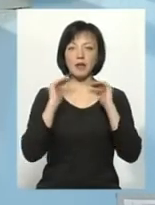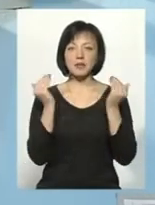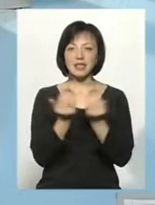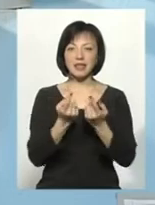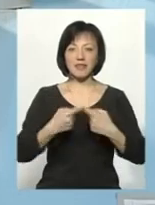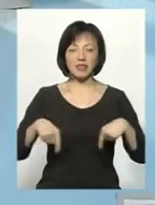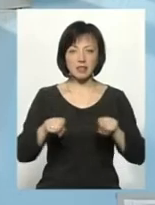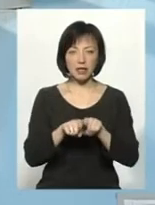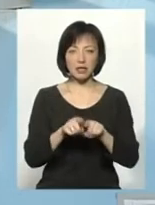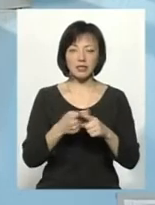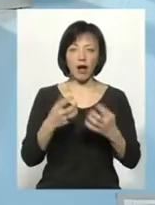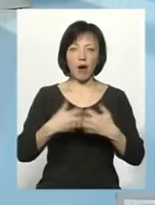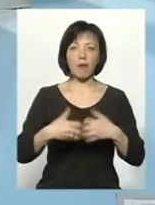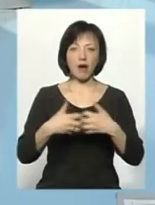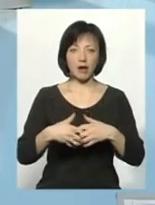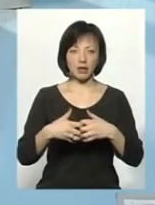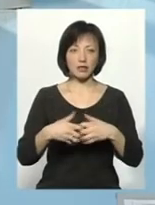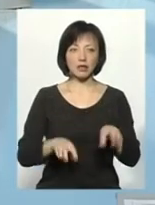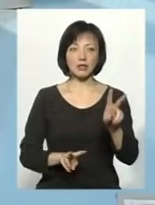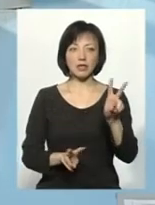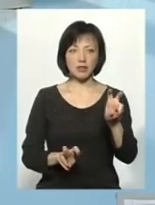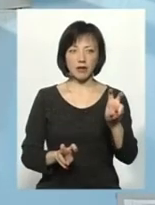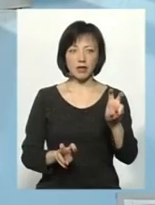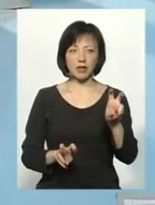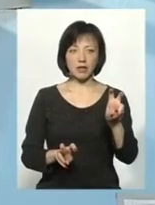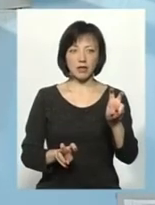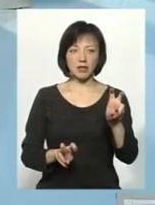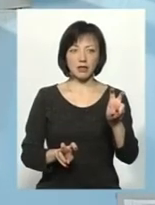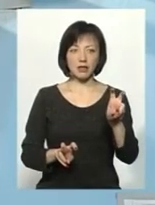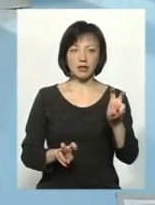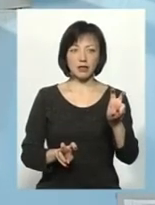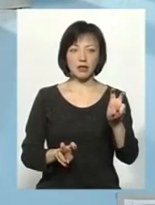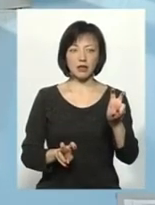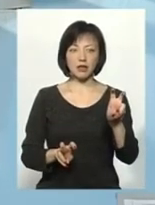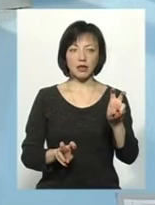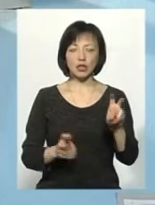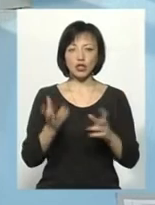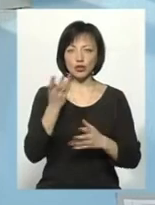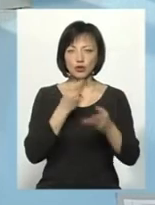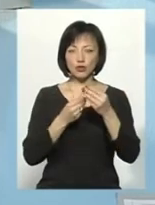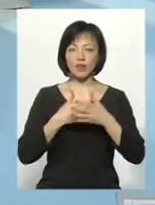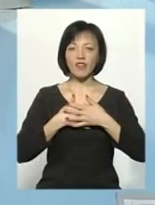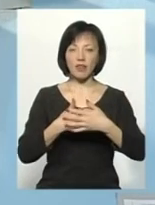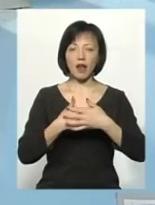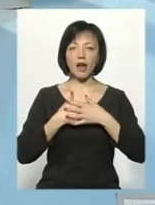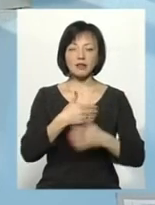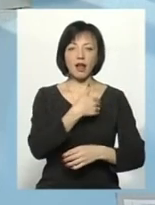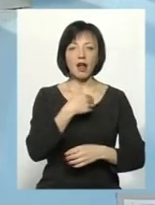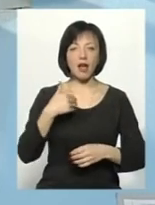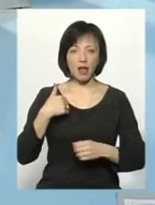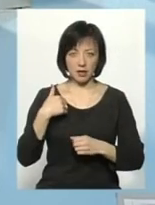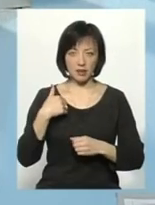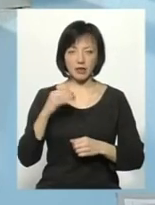відділення. Це апарат, який називається апарат щодо штучної вентиляції легенів